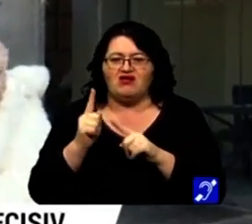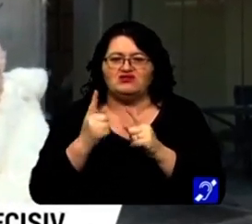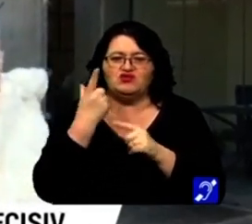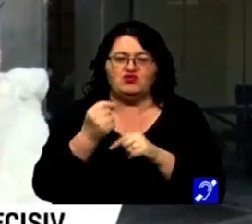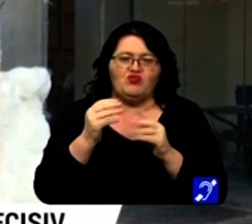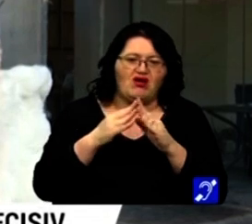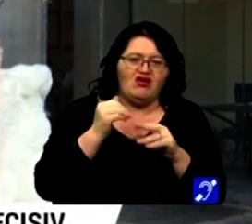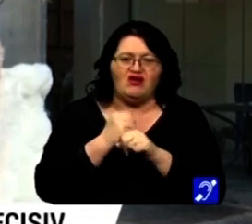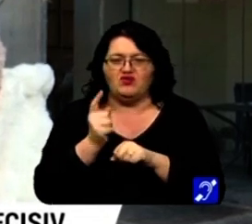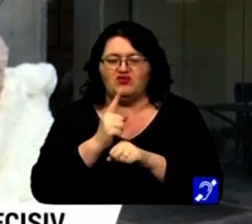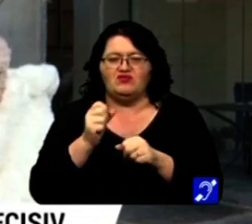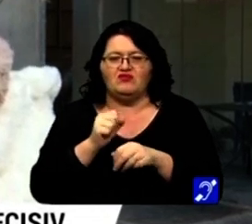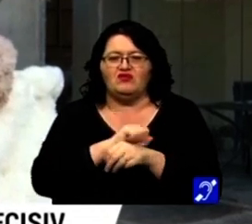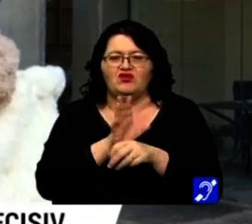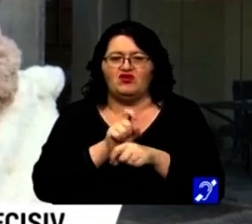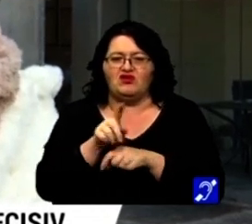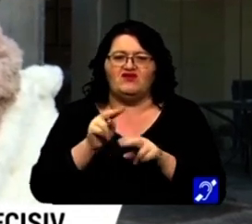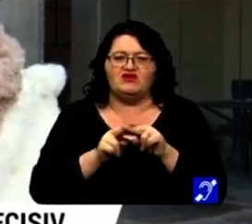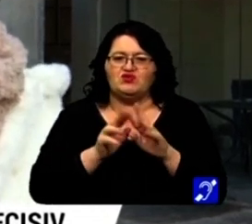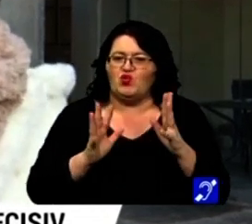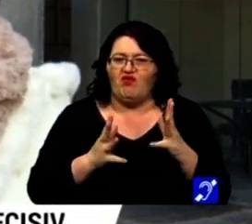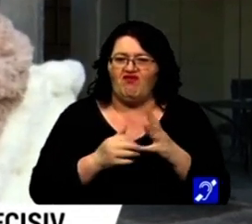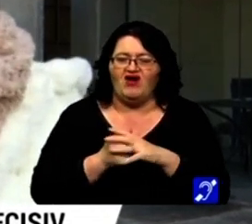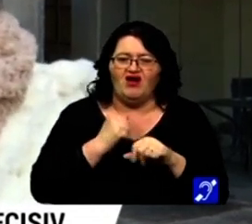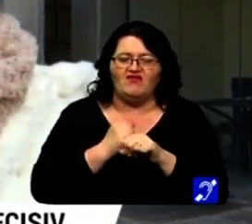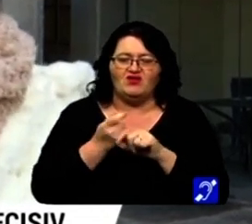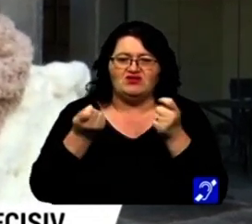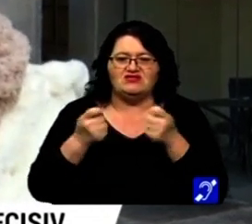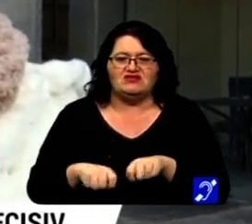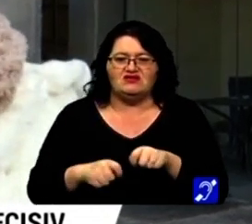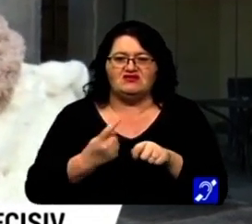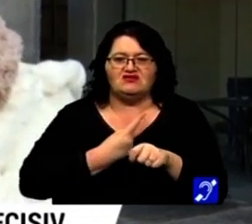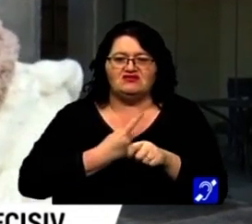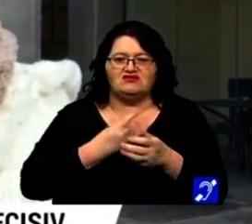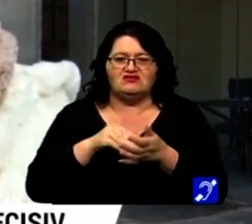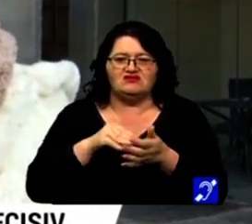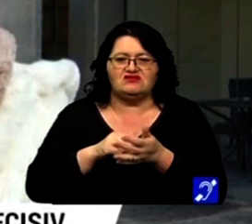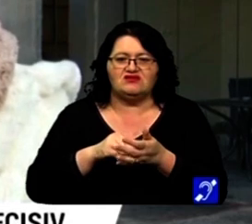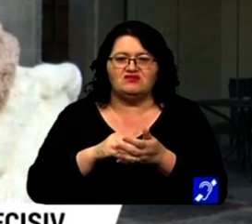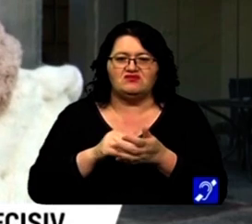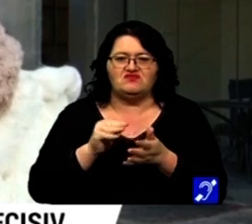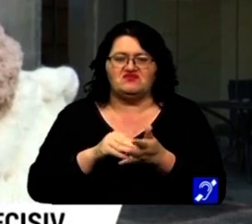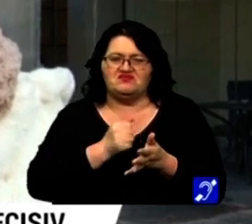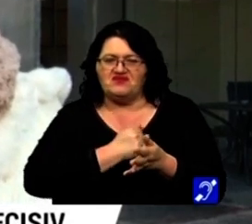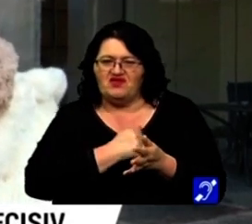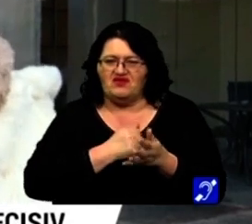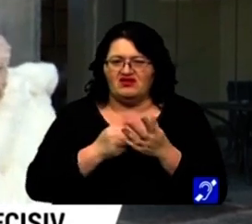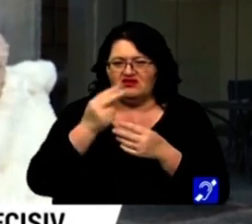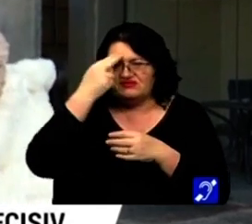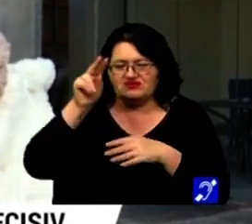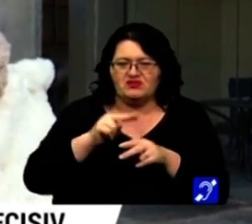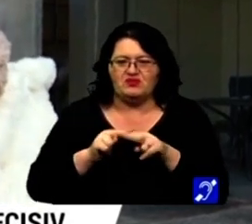pentru că mi se pare că pandemia cumva ne-o prea încuiată în noi, adică eu cel puțin îmi spun mai anxioasă, adicând cu pandemia